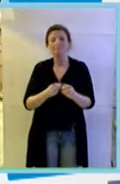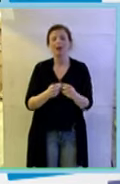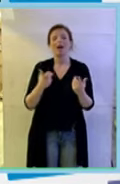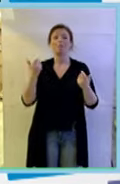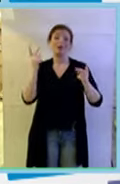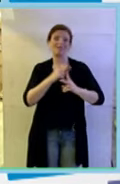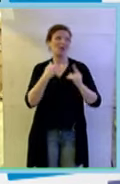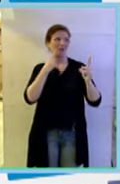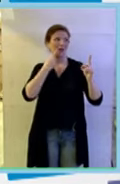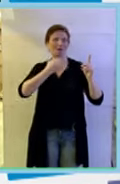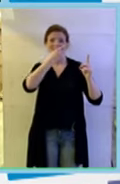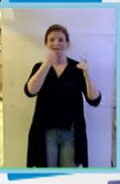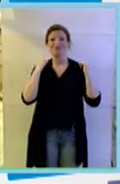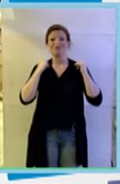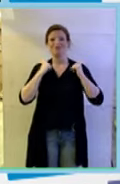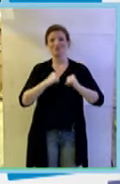con la giacca rossa